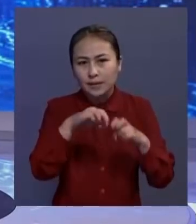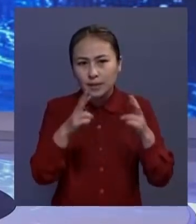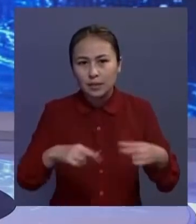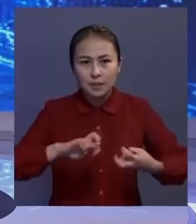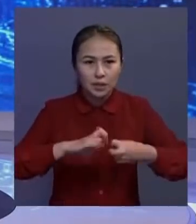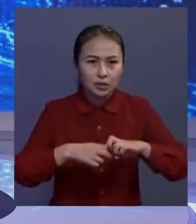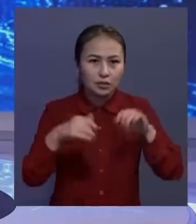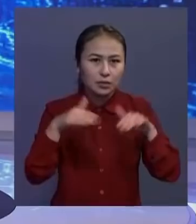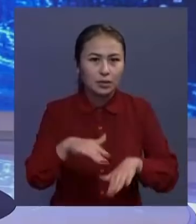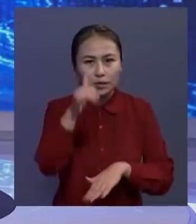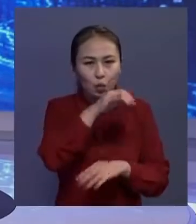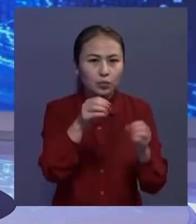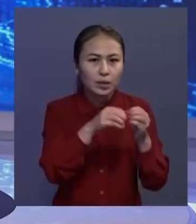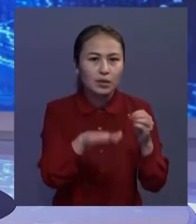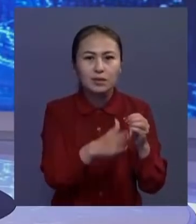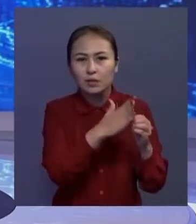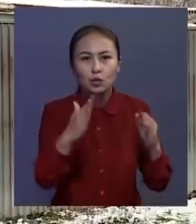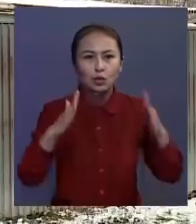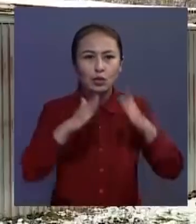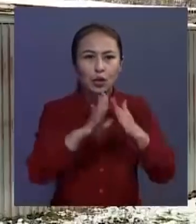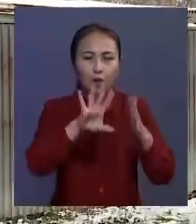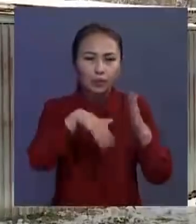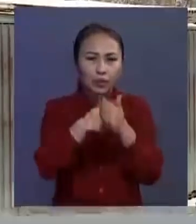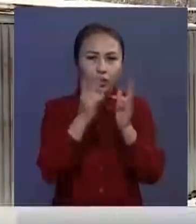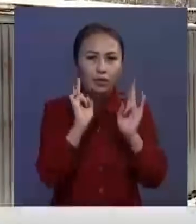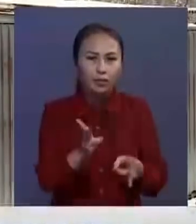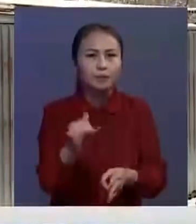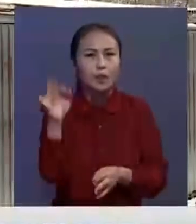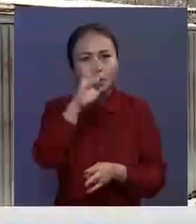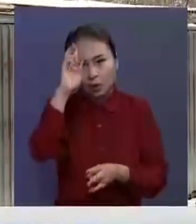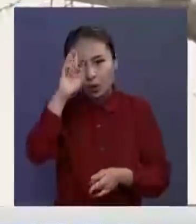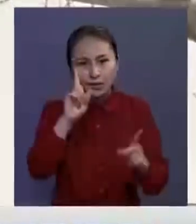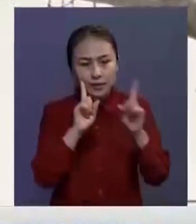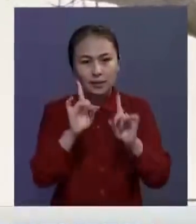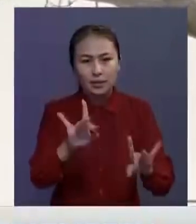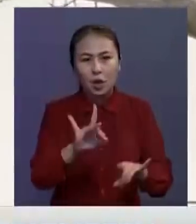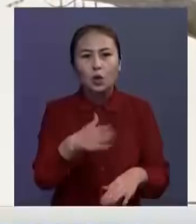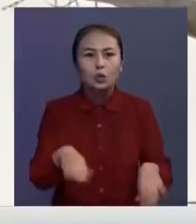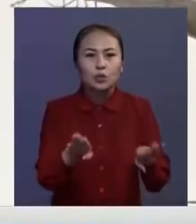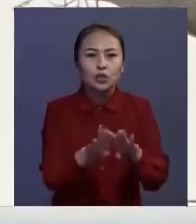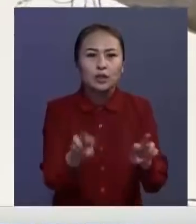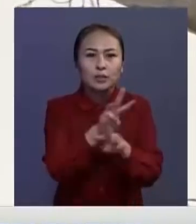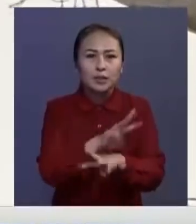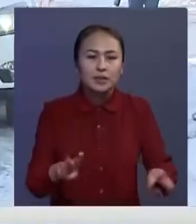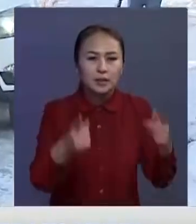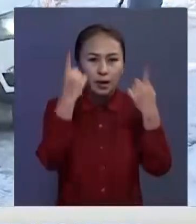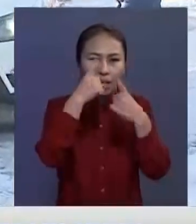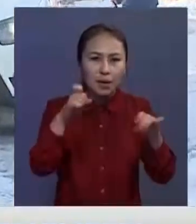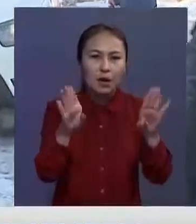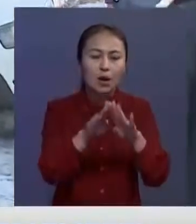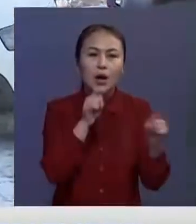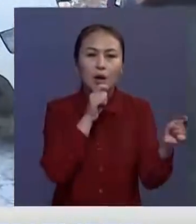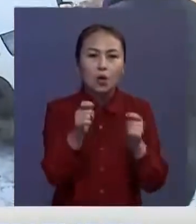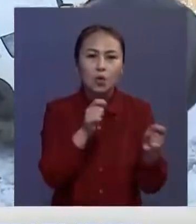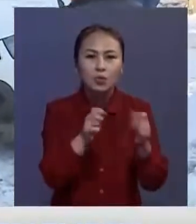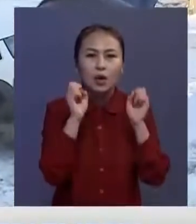санда мәселе шешілді. Алайда 10 мүмінден астам үйі әліде қауіпті жағдайда бұл туралы үкіметтің ұтырысында айтылды. Төтінші жағдайлар министерлігінен